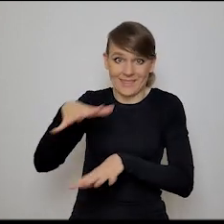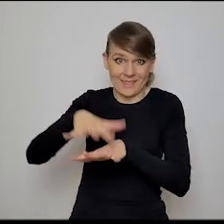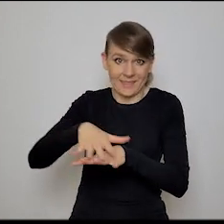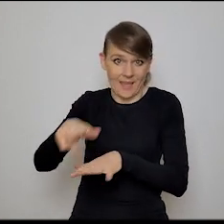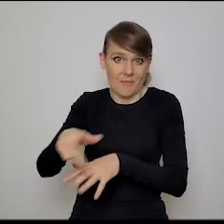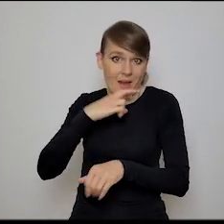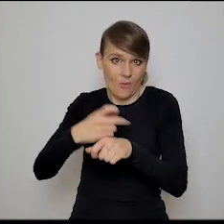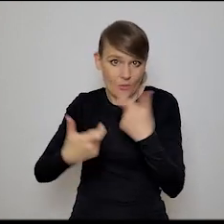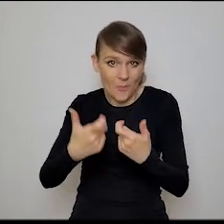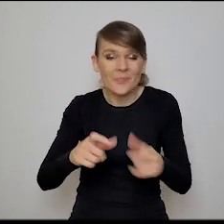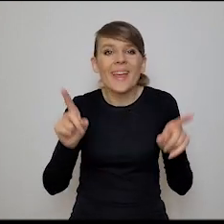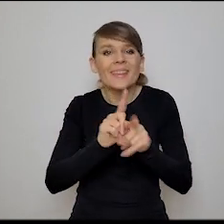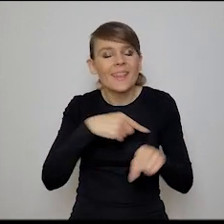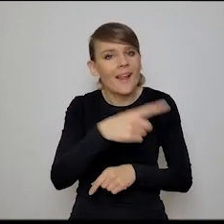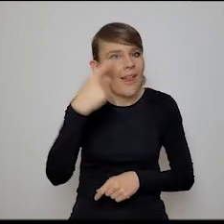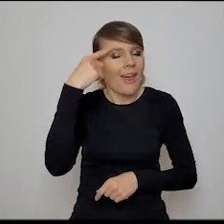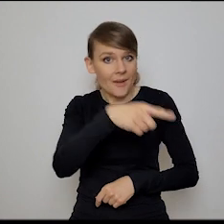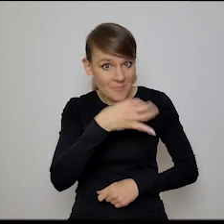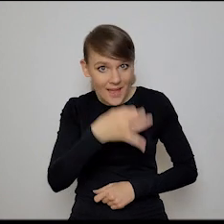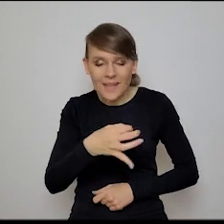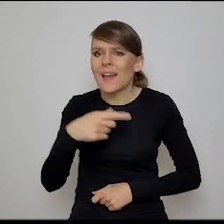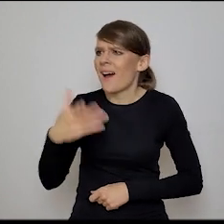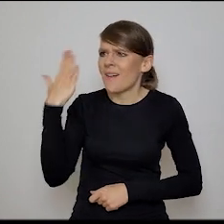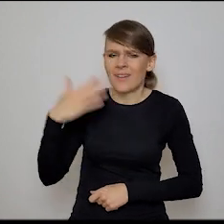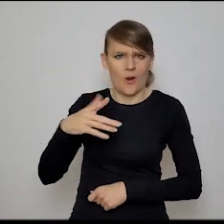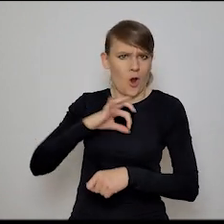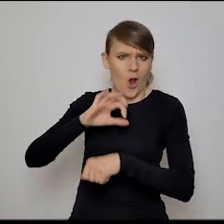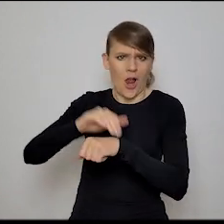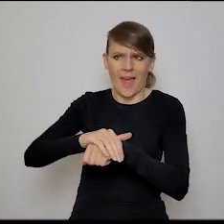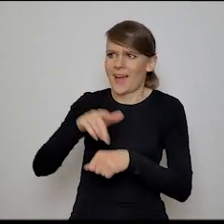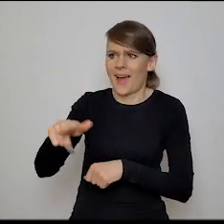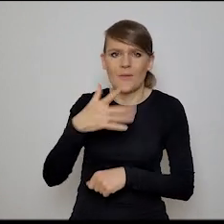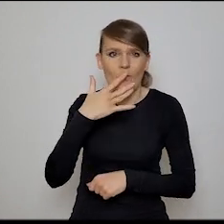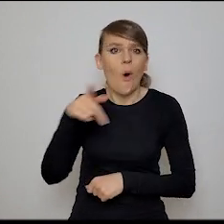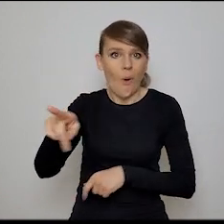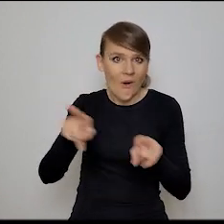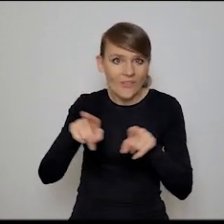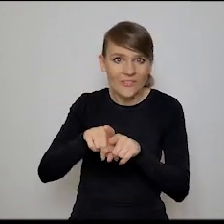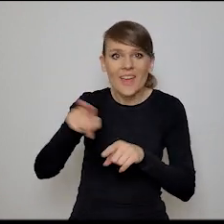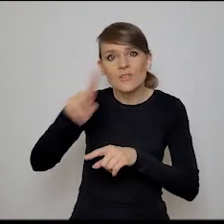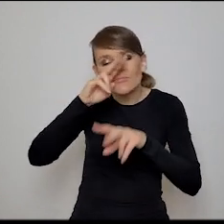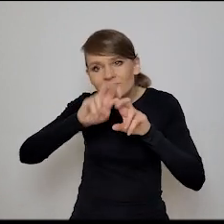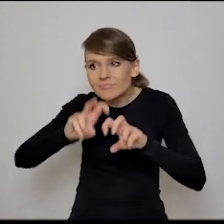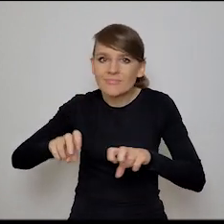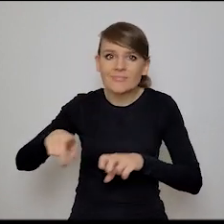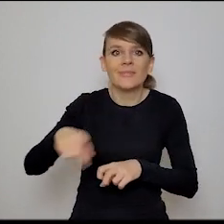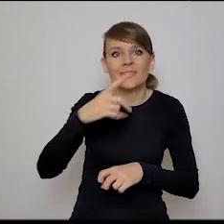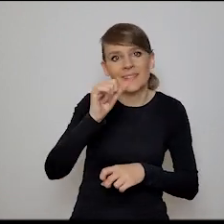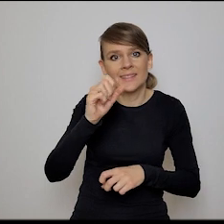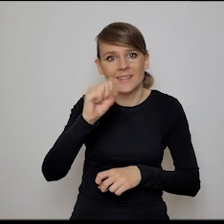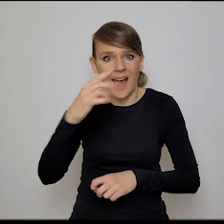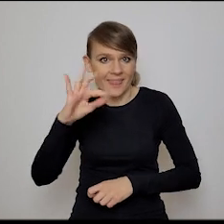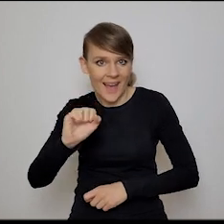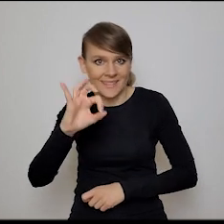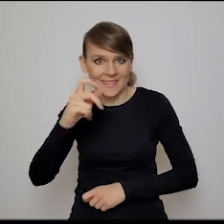się zresztą, a propos twojego pytania, z takim stanowiskiem niedawno od kolegi, który też jest data scientistą i do mnie powiedział, że u ludzi